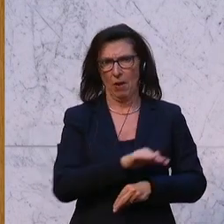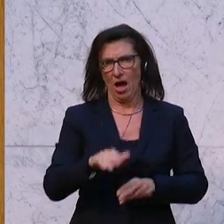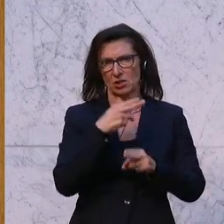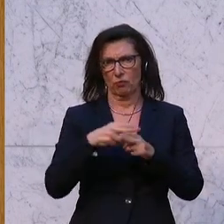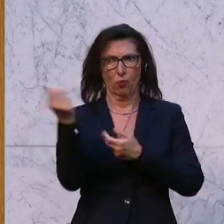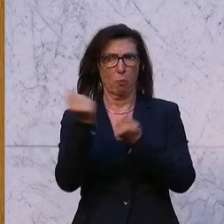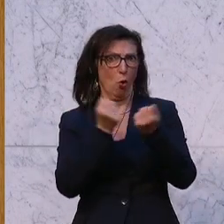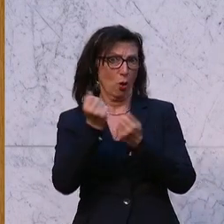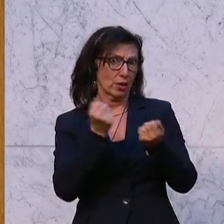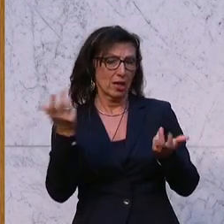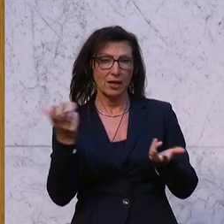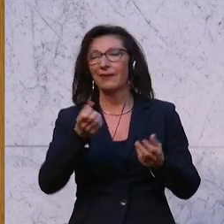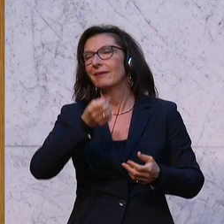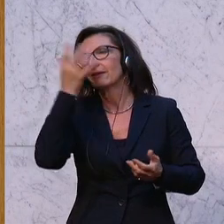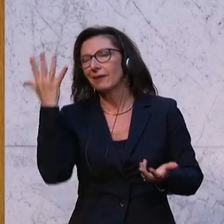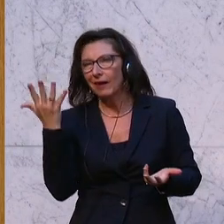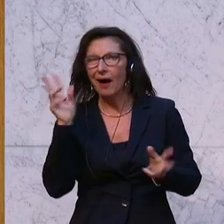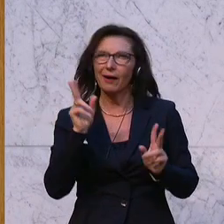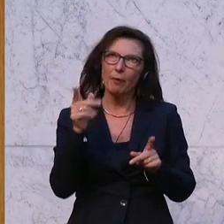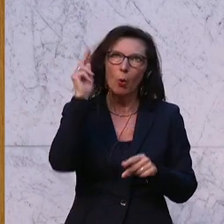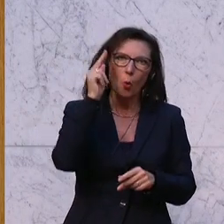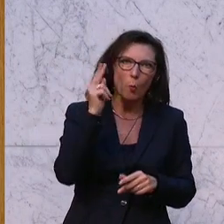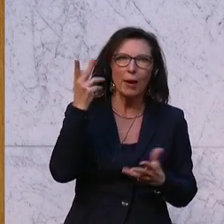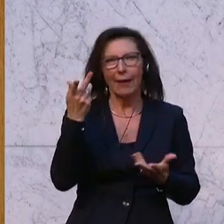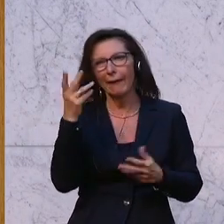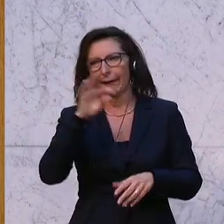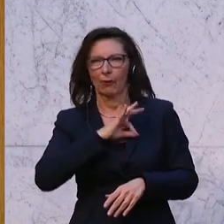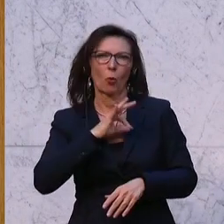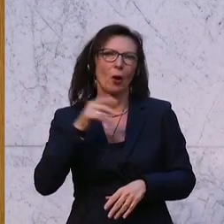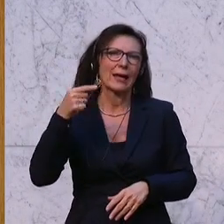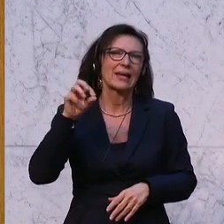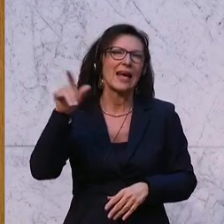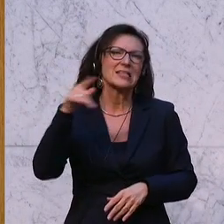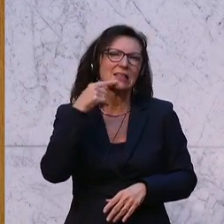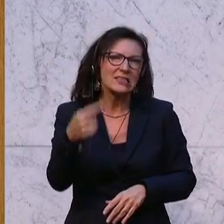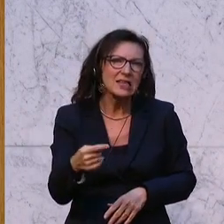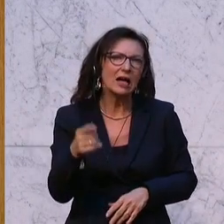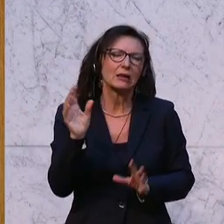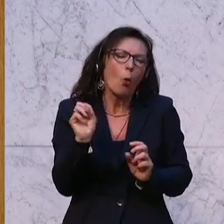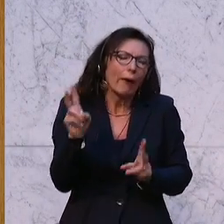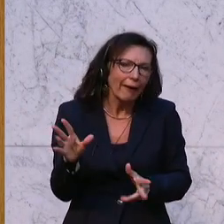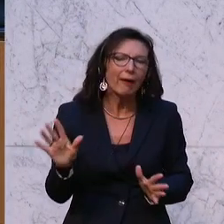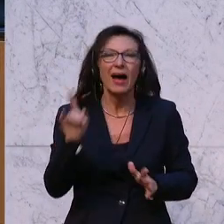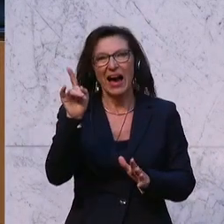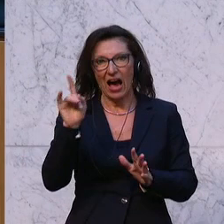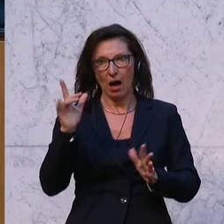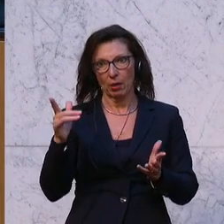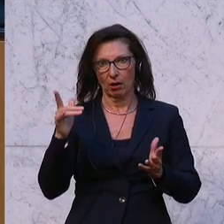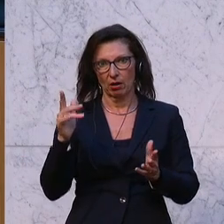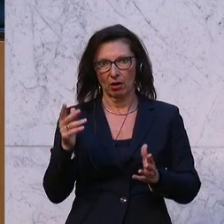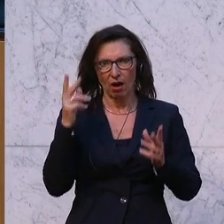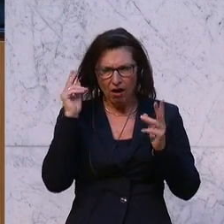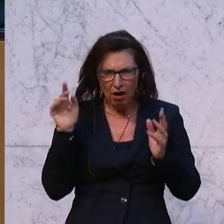darstellen sollen. Natürlich kann man auch darüber nachdenken, wie es der Kollege Gerstl gesagt hat, aber ich glaube, es ist grundsätzlich einmal so und eine ganz wesentliche